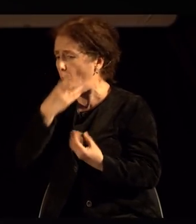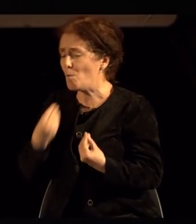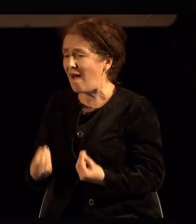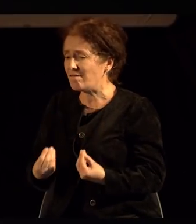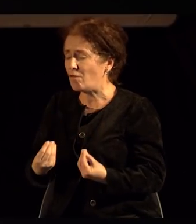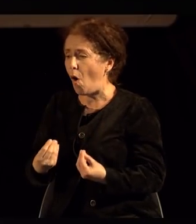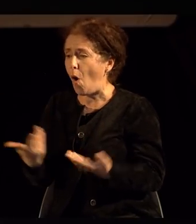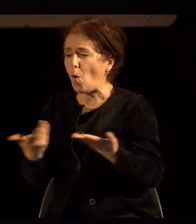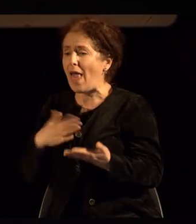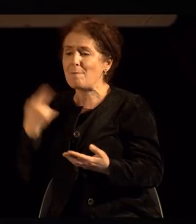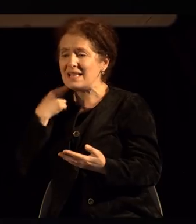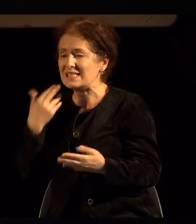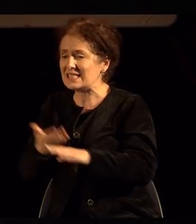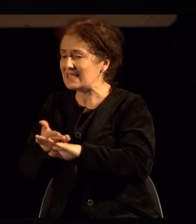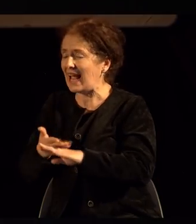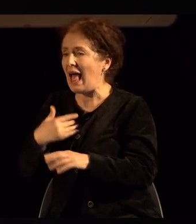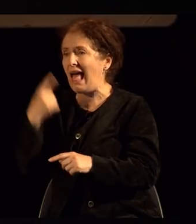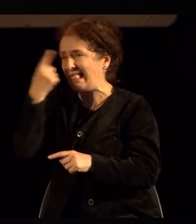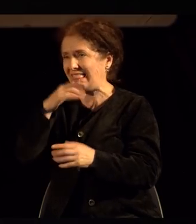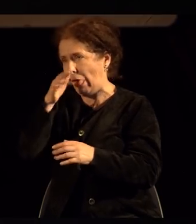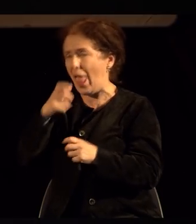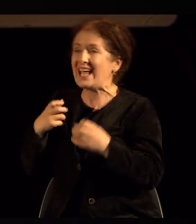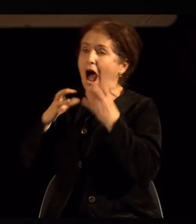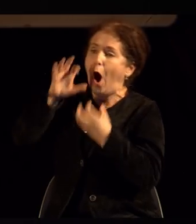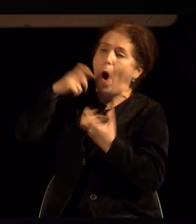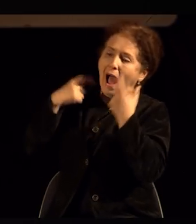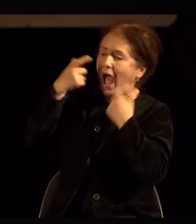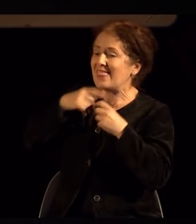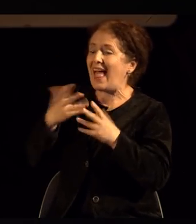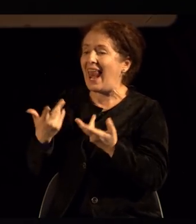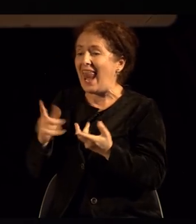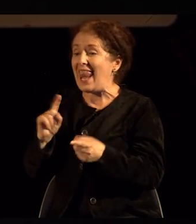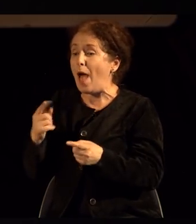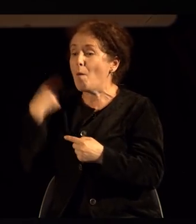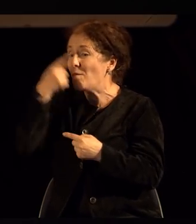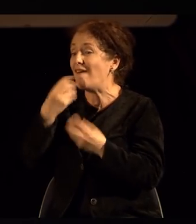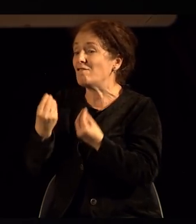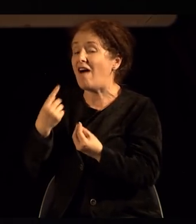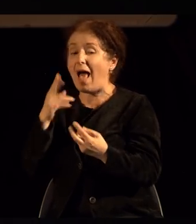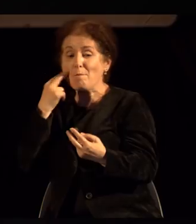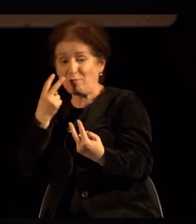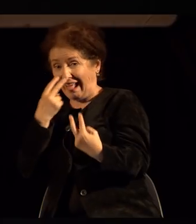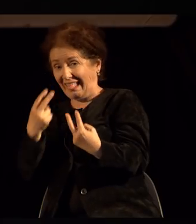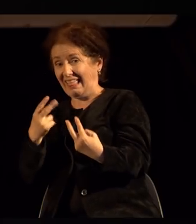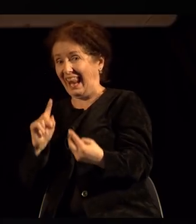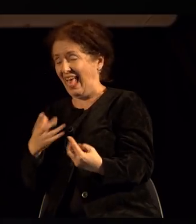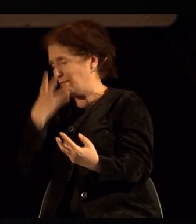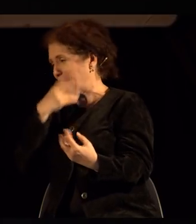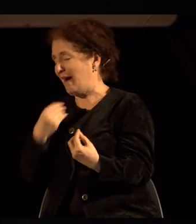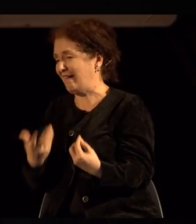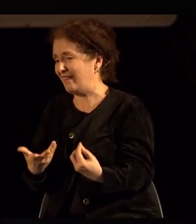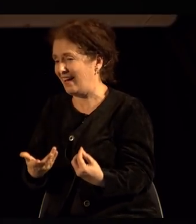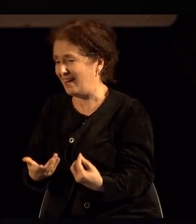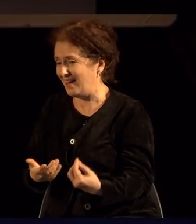имаме секс правиме гримаси не сме си когаш нај прекрасните существа на светот во тој